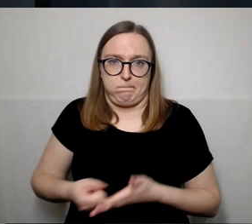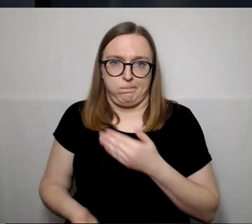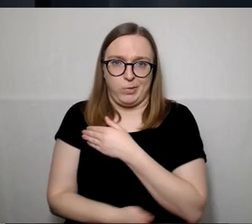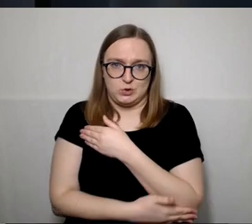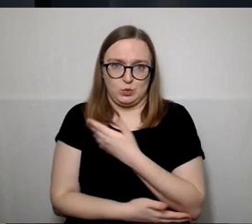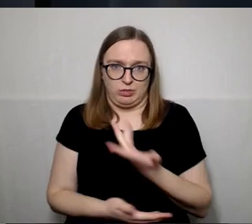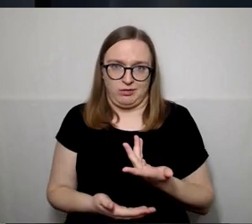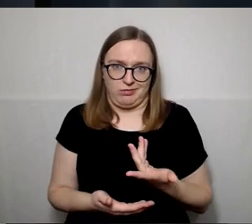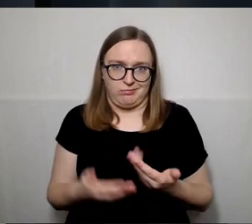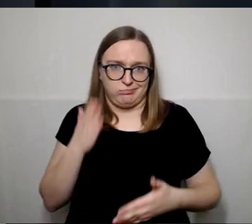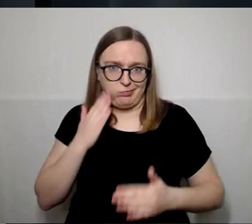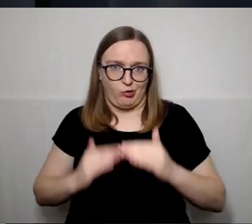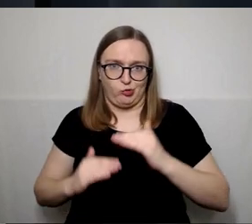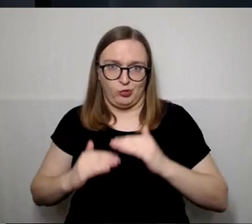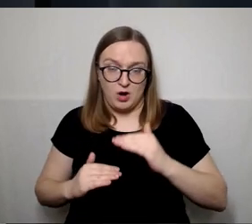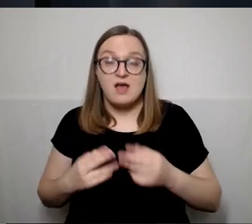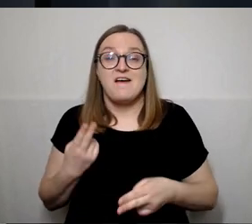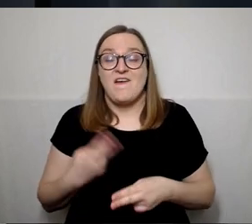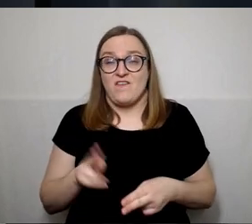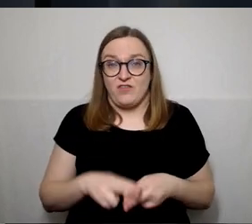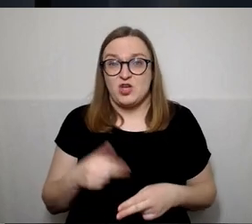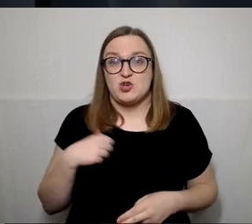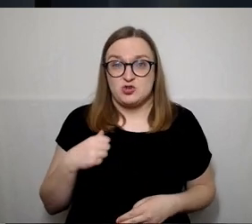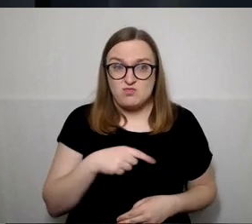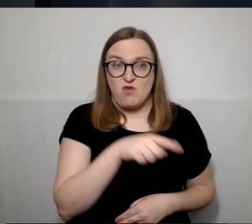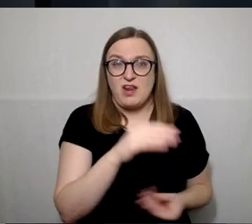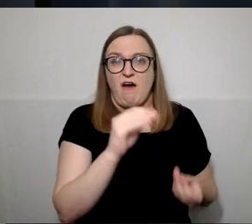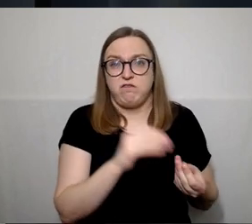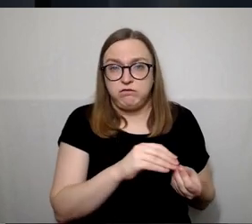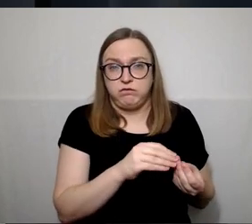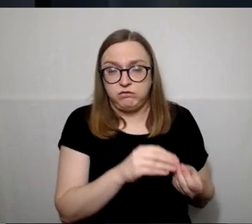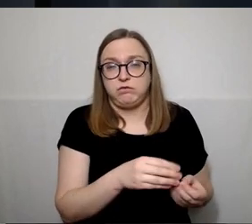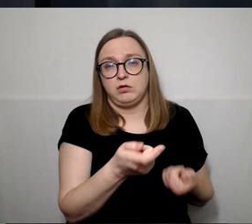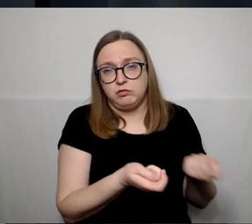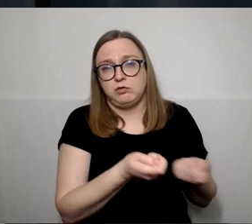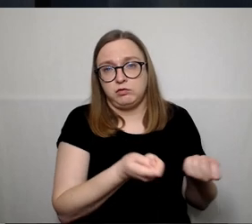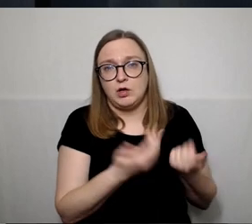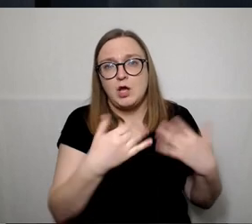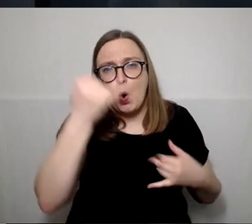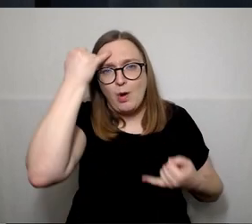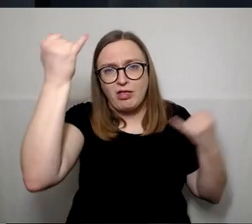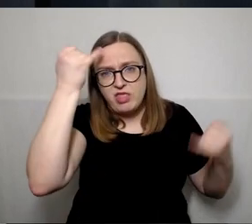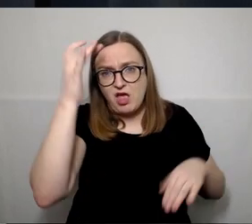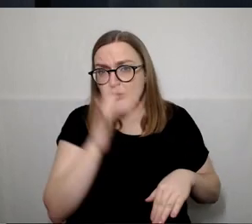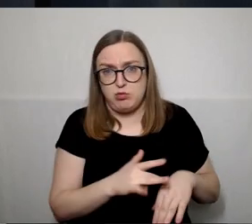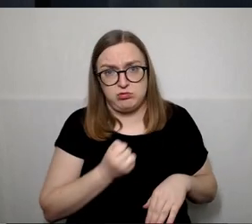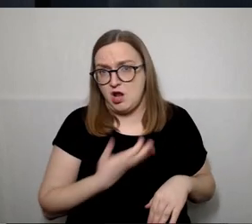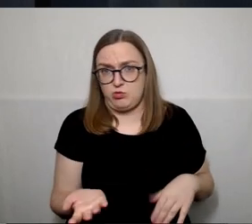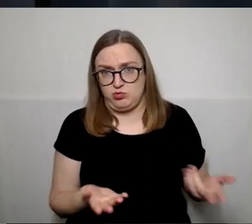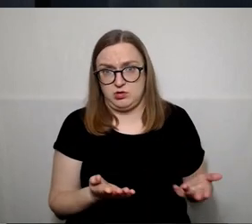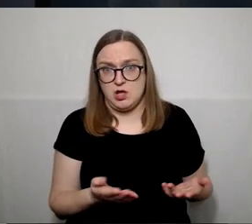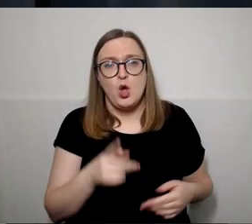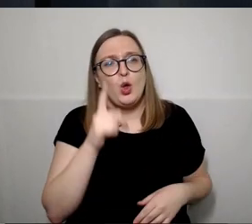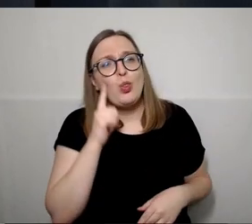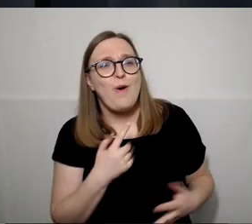Ir tie žmonės, aš manau, jie ir įsisėmė ir ir idėjomis. Ir noru kažką daryti,